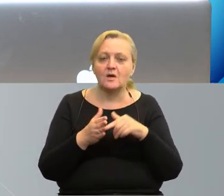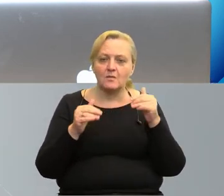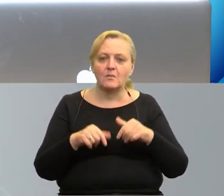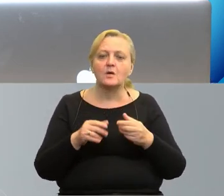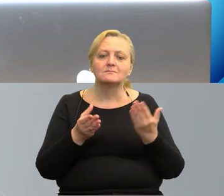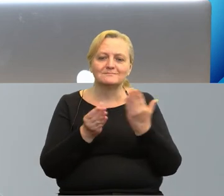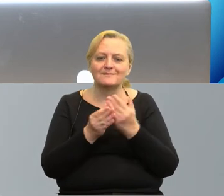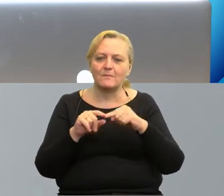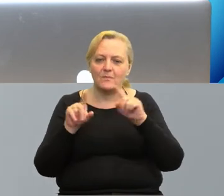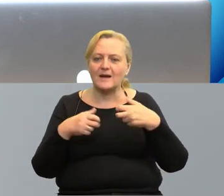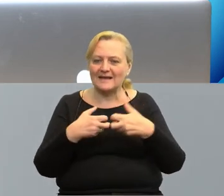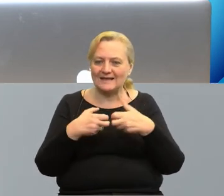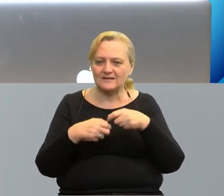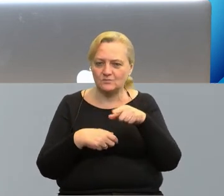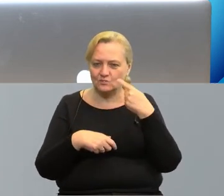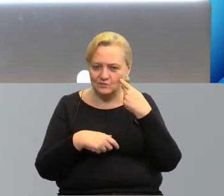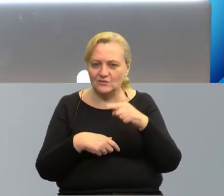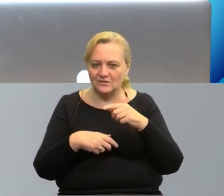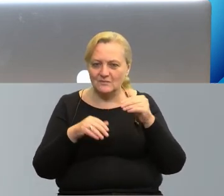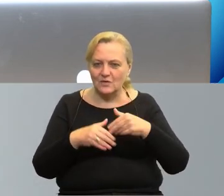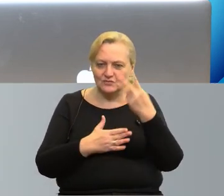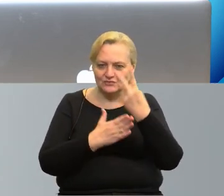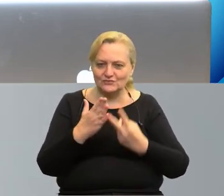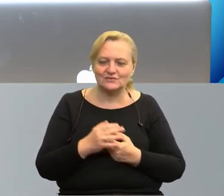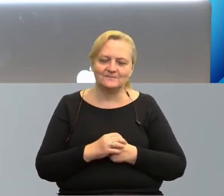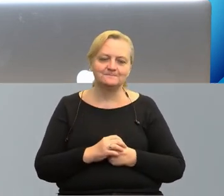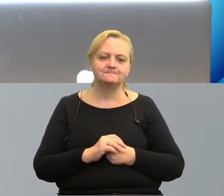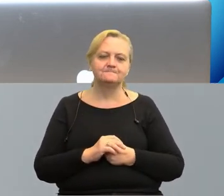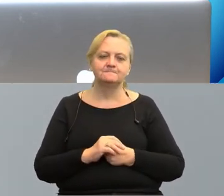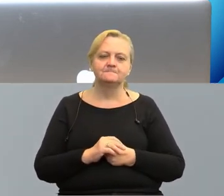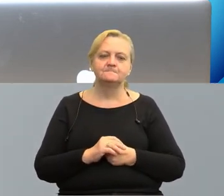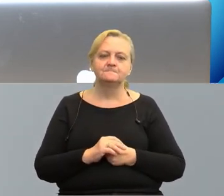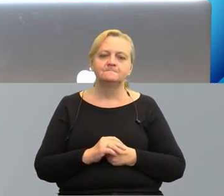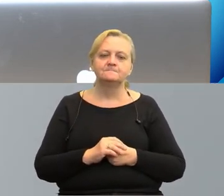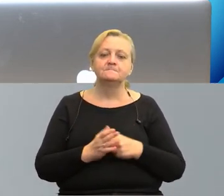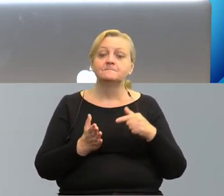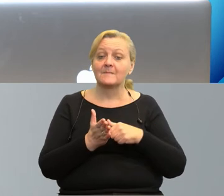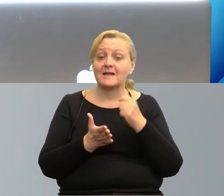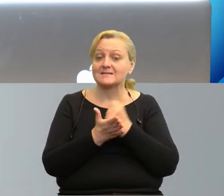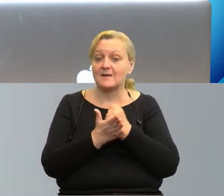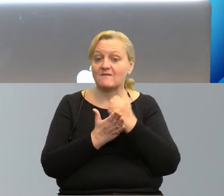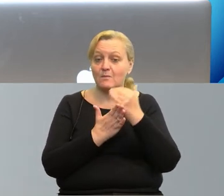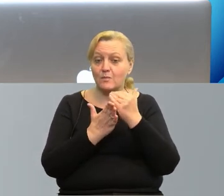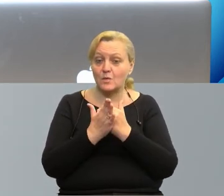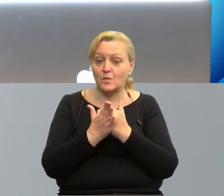pokazałam, można w naszej broszurze, tej elektronicznej broszurze przeczytać. A w sprawie